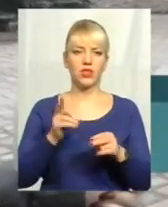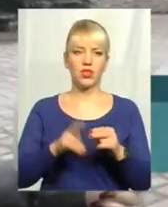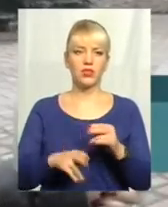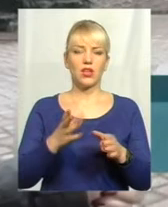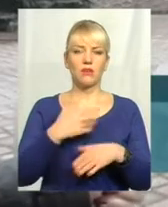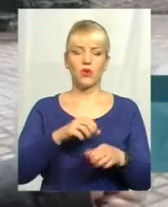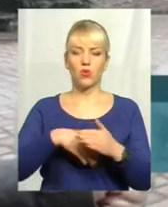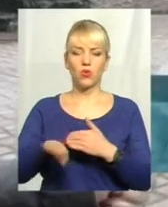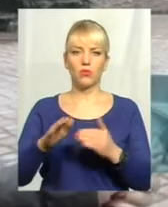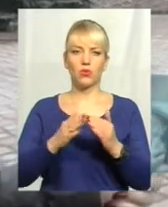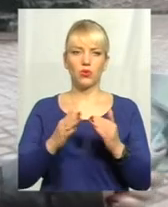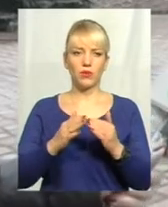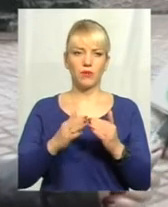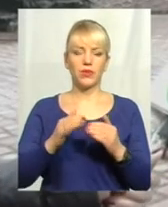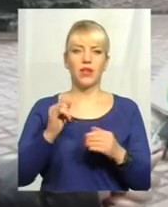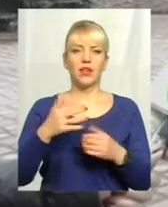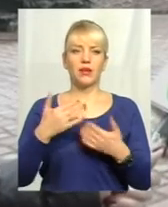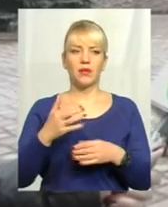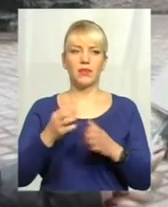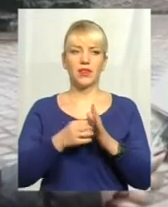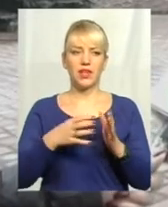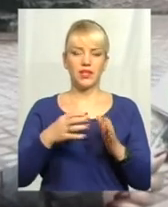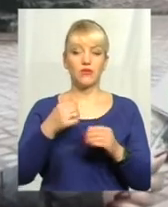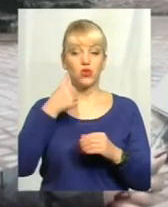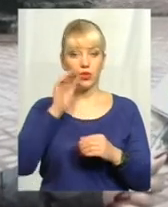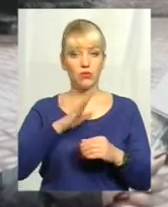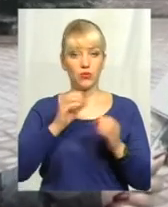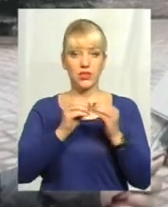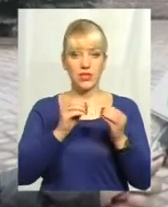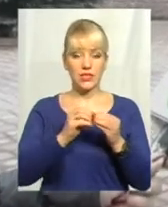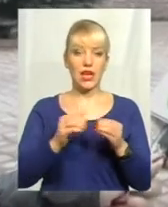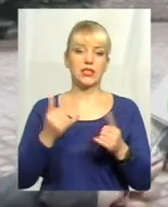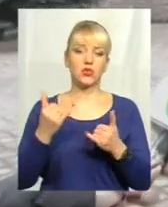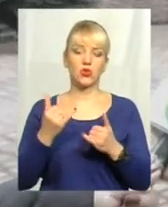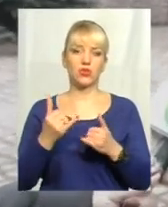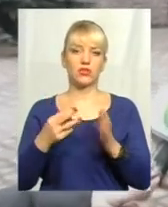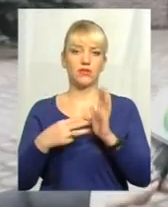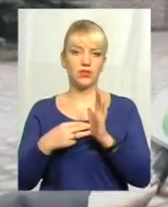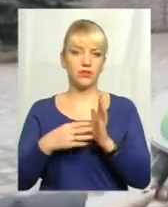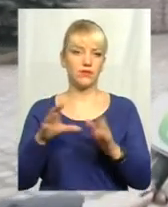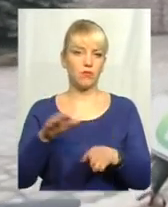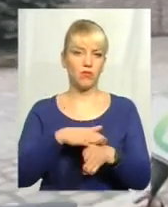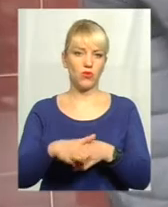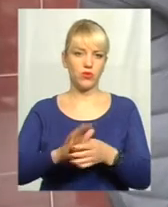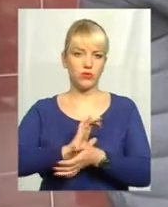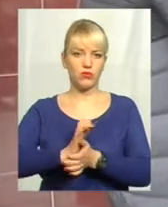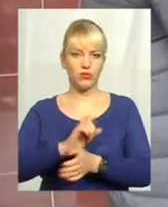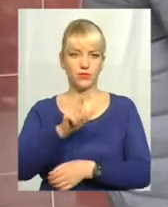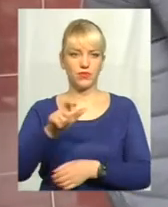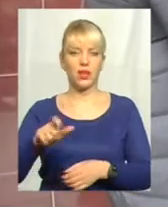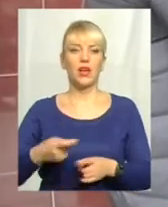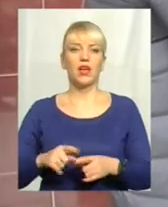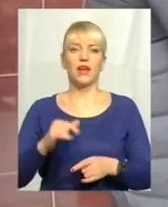Вчора приїхав, скажімо так, біля 10-ї, сьогодні приїхав 8 годин, навіть було без 15-ти 8, і тут вже повністю зайняте приміщення. Втретє